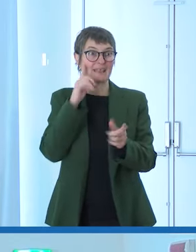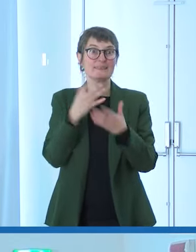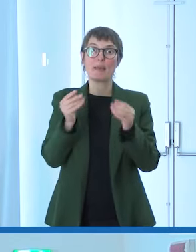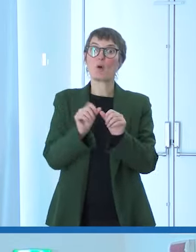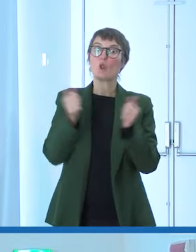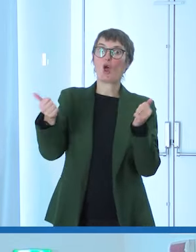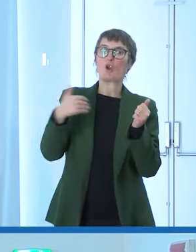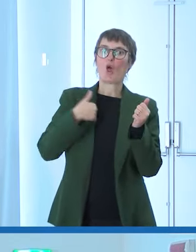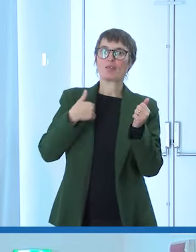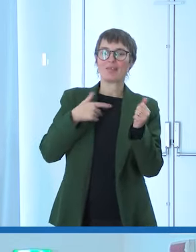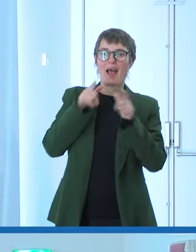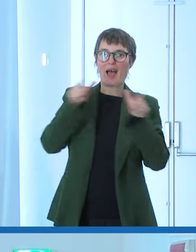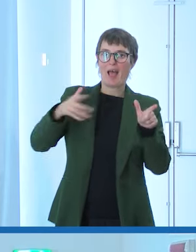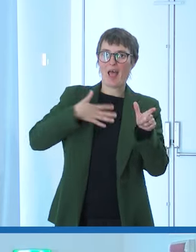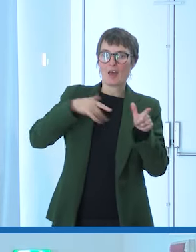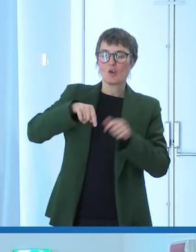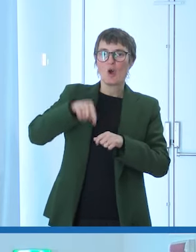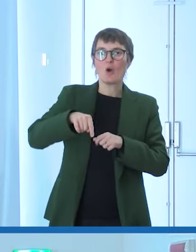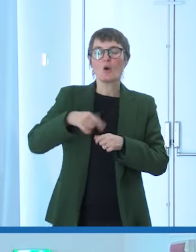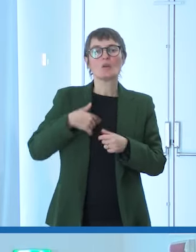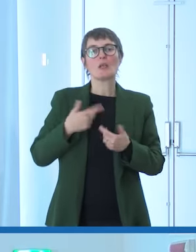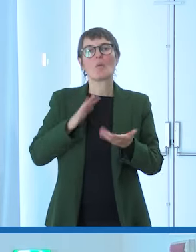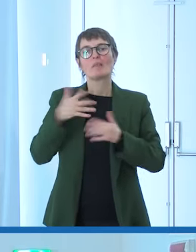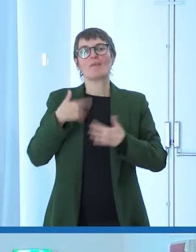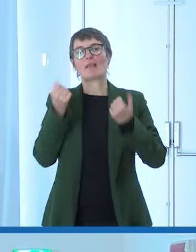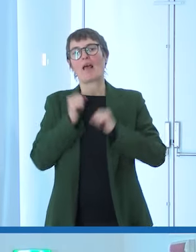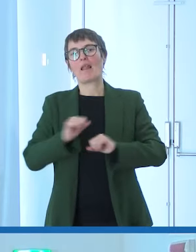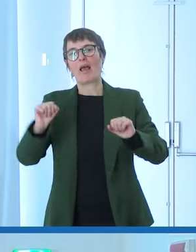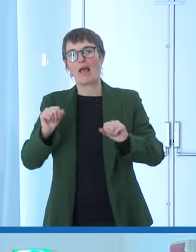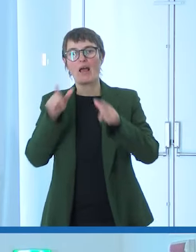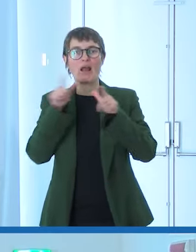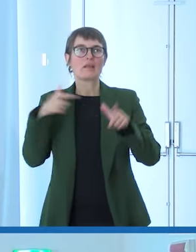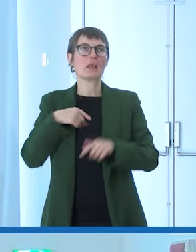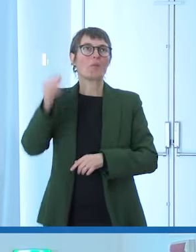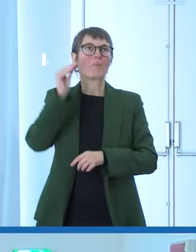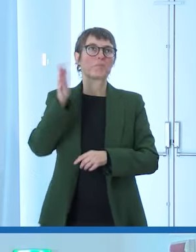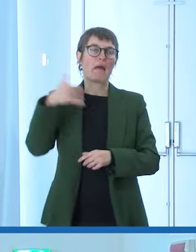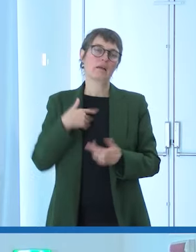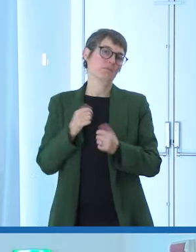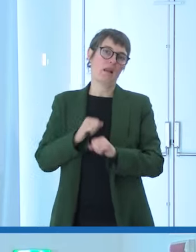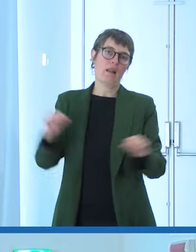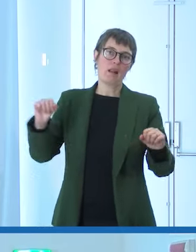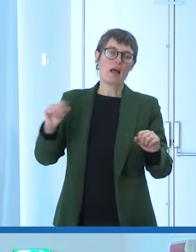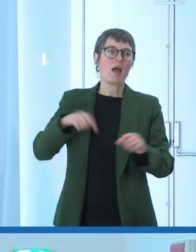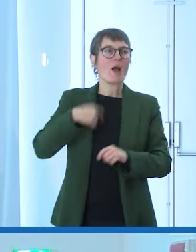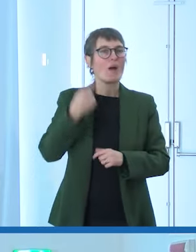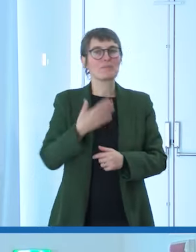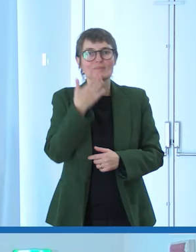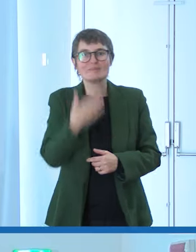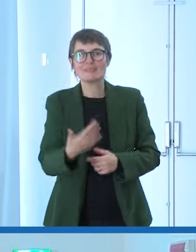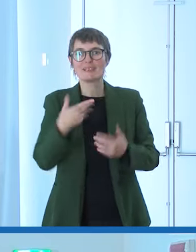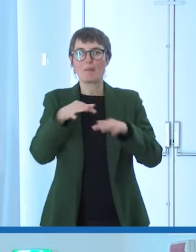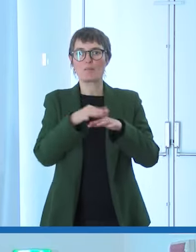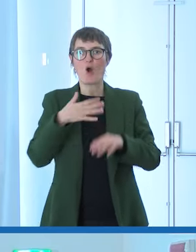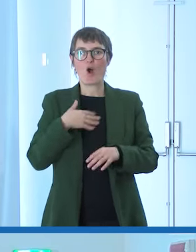un po' abbandonato l'idea di impararle se non che poi per merito di mia moglie forse alla soglia quasi dei 30 anni ho fatto qualche viaggio a Londra